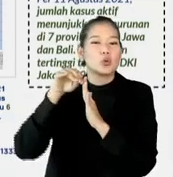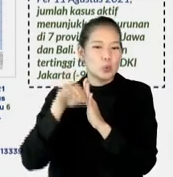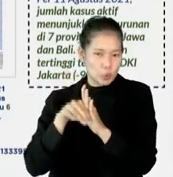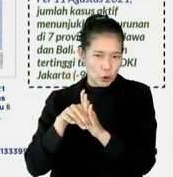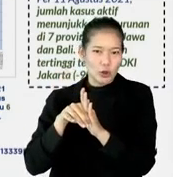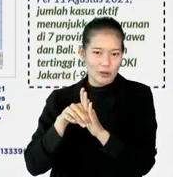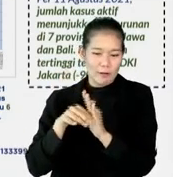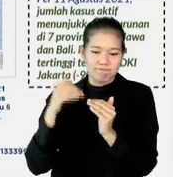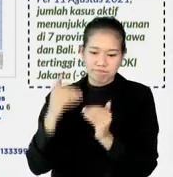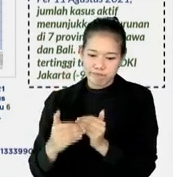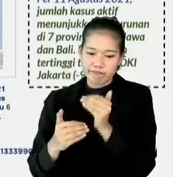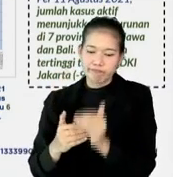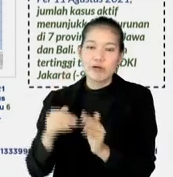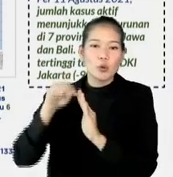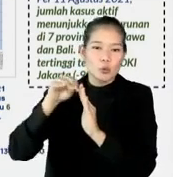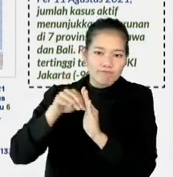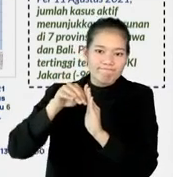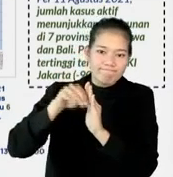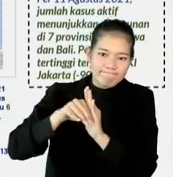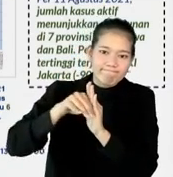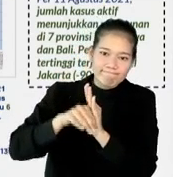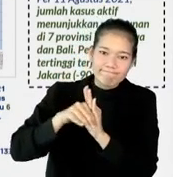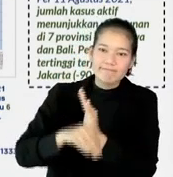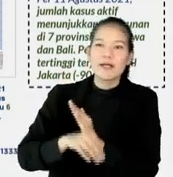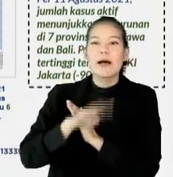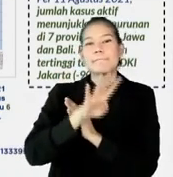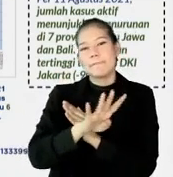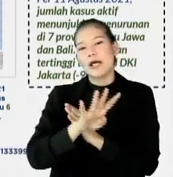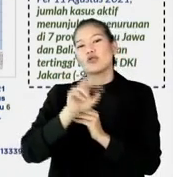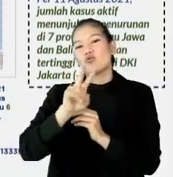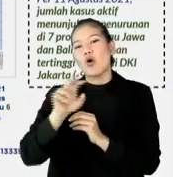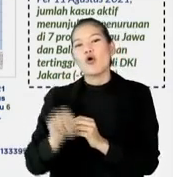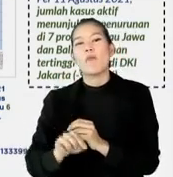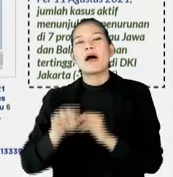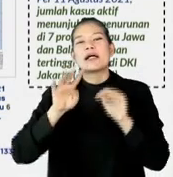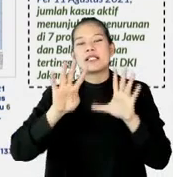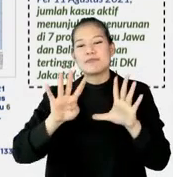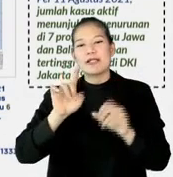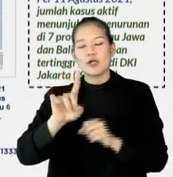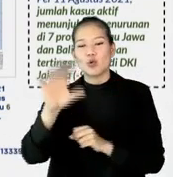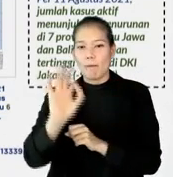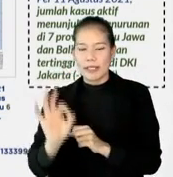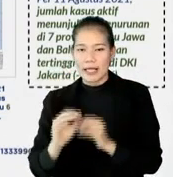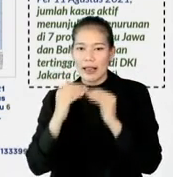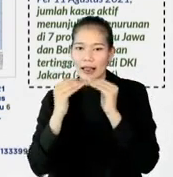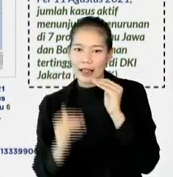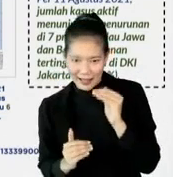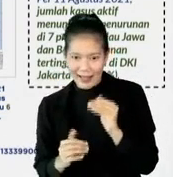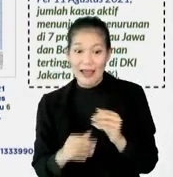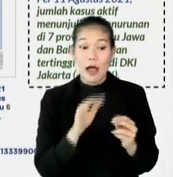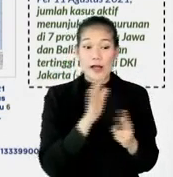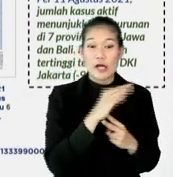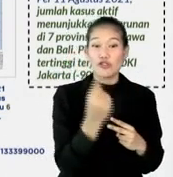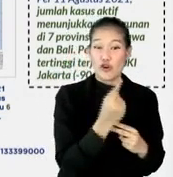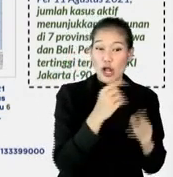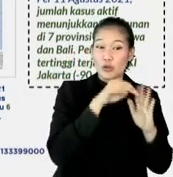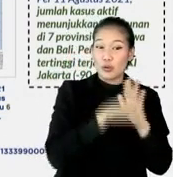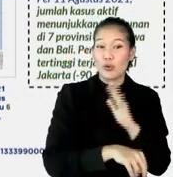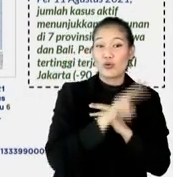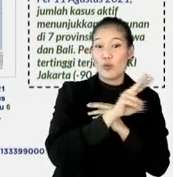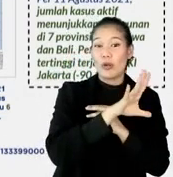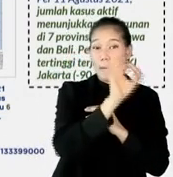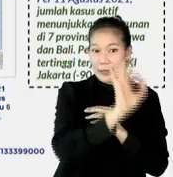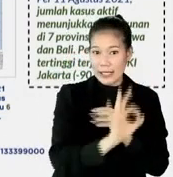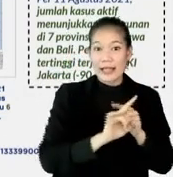bertahap gitu ya. Dan kita lihat penurunannya sudah lebih dari 42,91%. Jadi meskipun nasional baru 25%, dokter Lula,